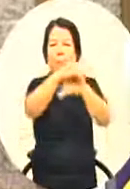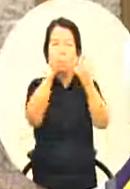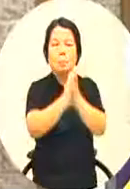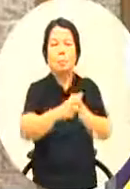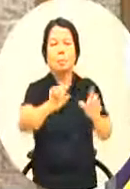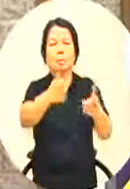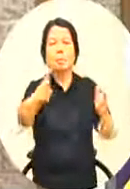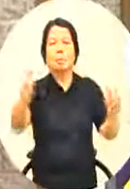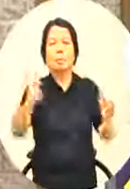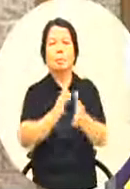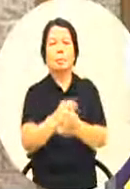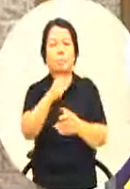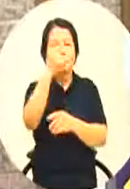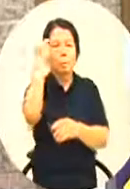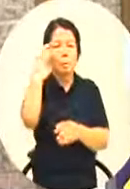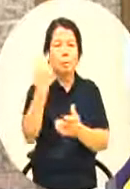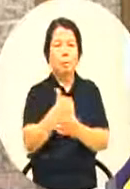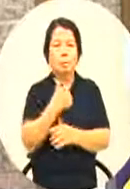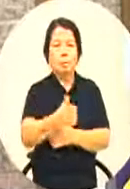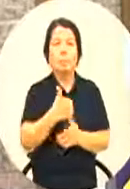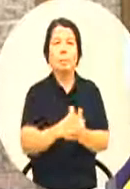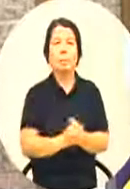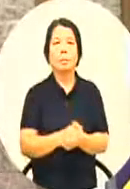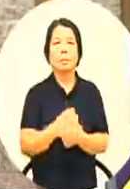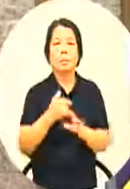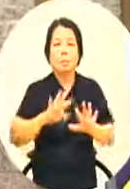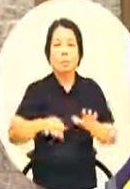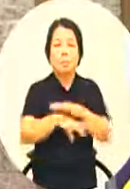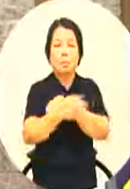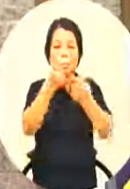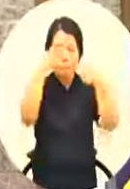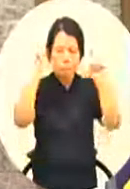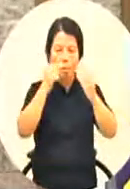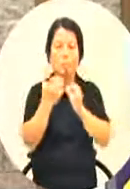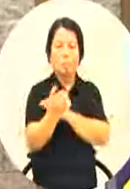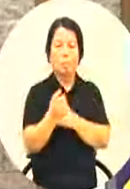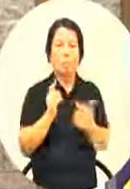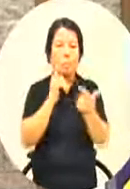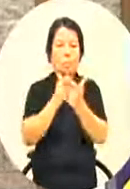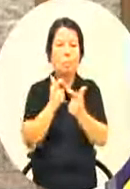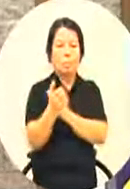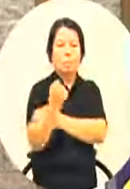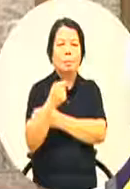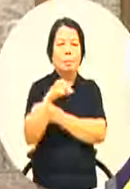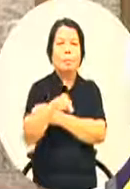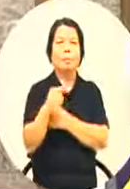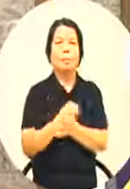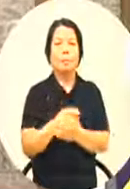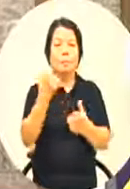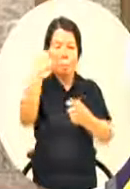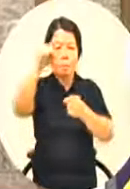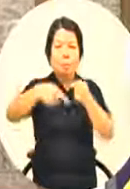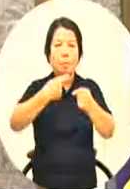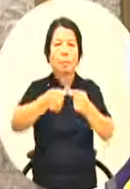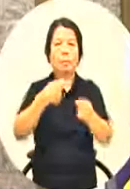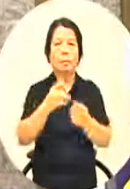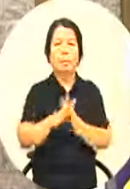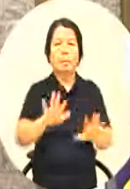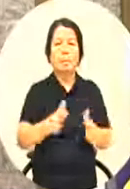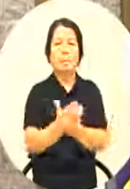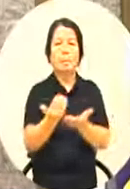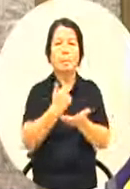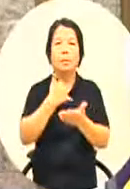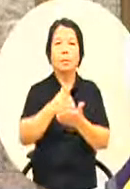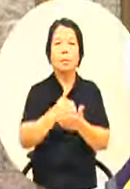您的想法是非常好那也是我们现在空大要努力的地方那就是说如果说明年我们有编列